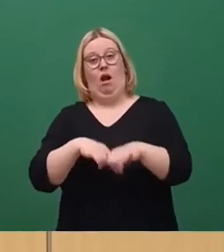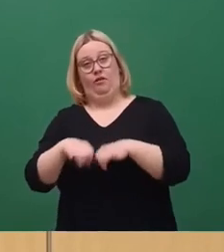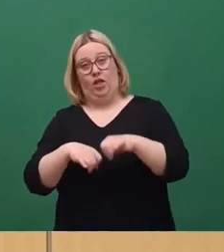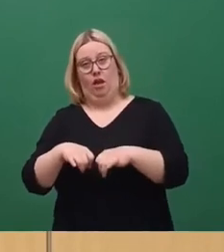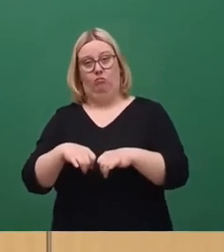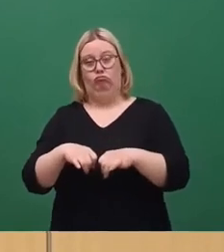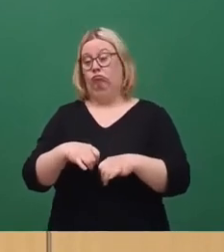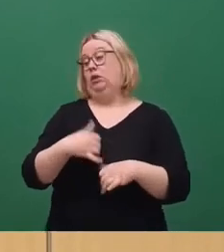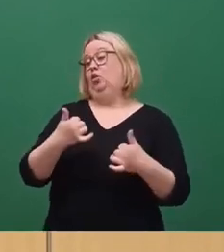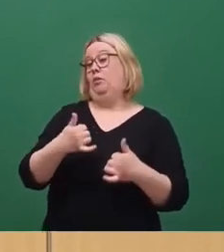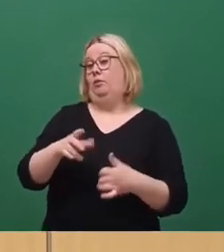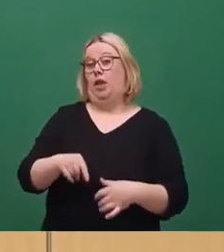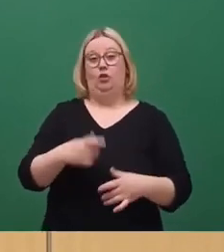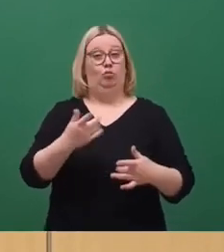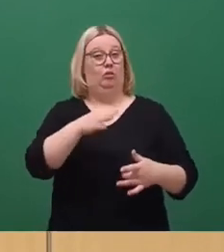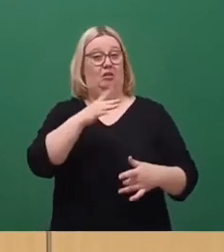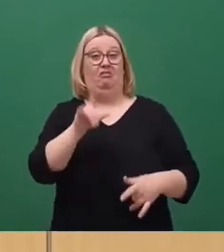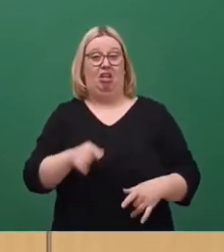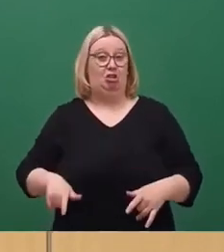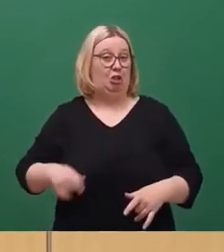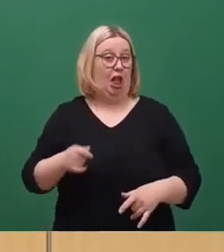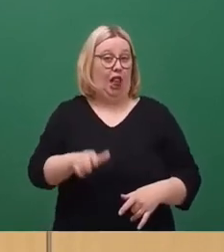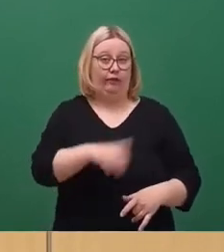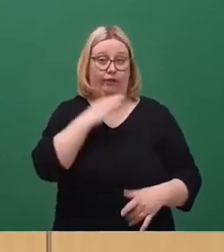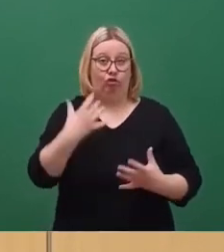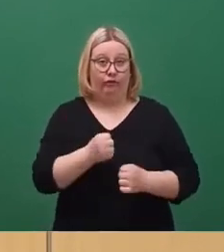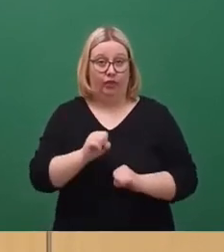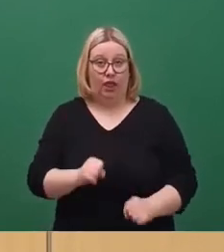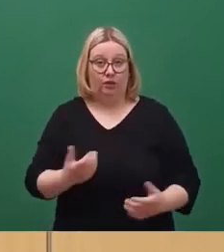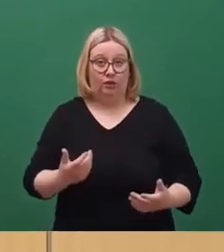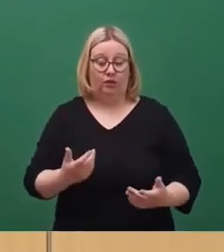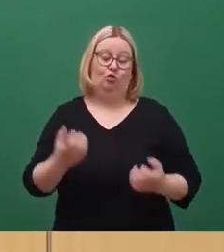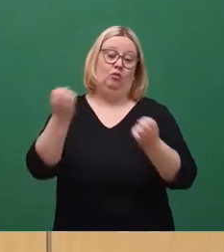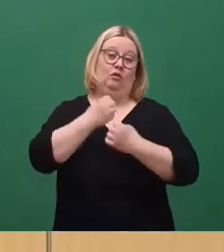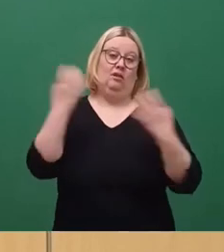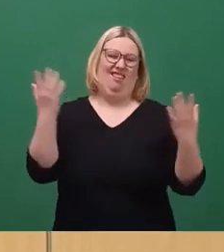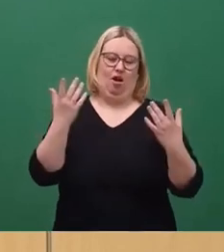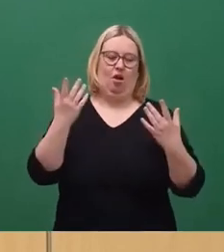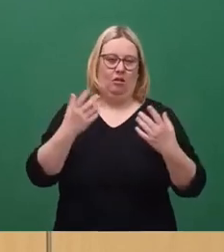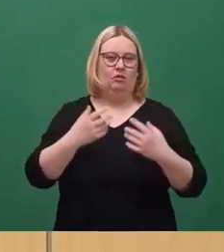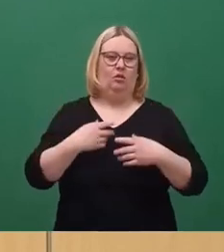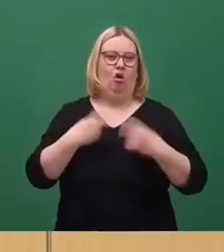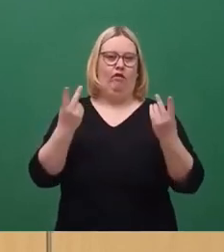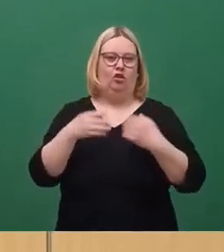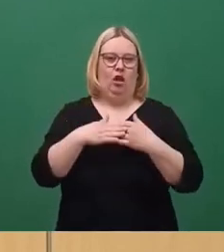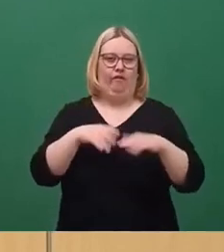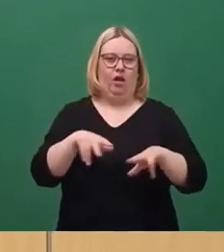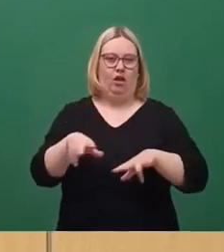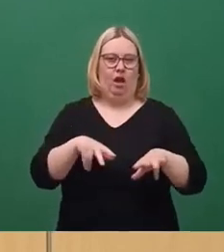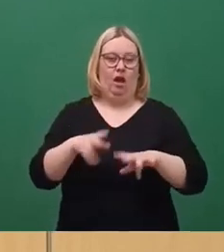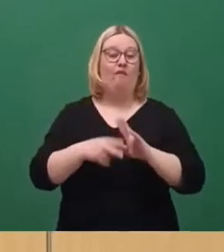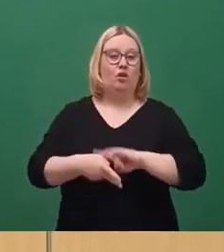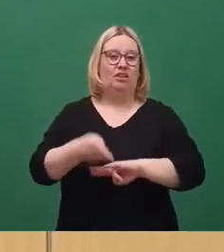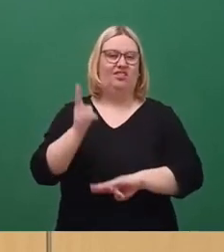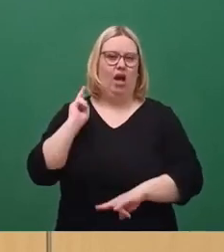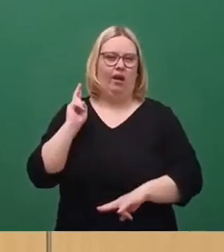billig, kann man mit wenig Geld sehr, sehr viel erreichen und natürlich den ÖPNV. So, vor zwei Jahren haben wir,